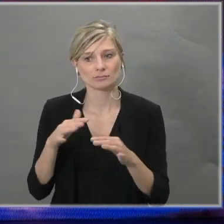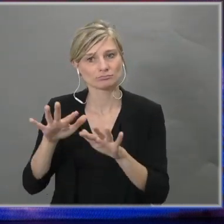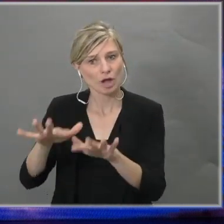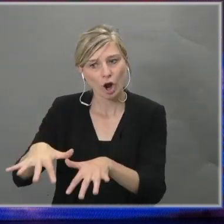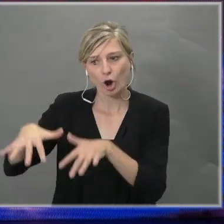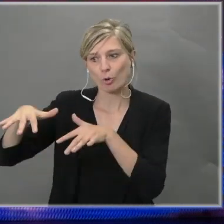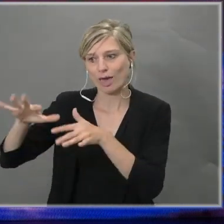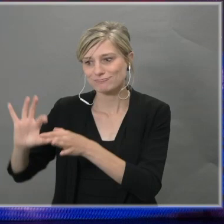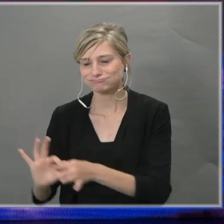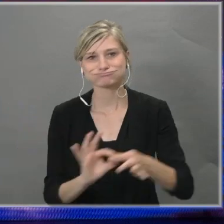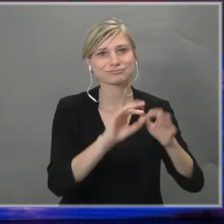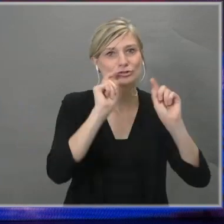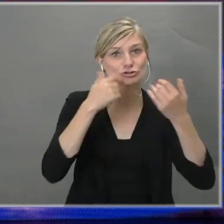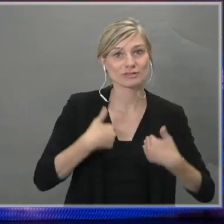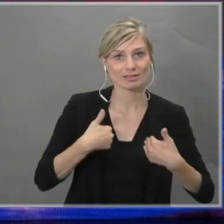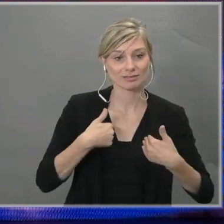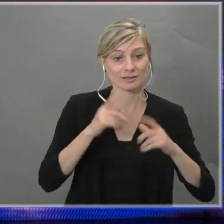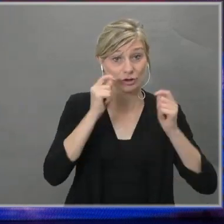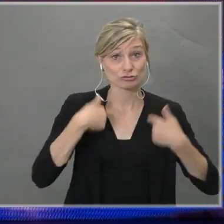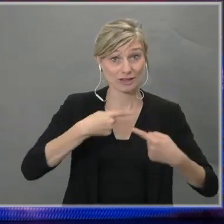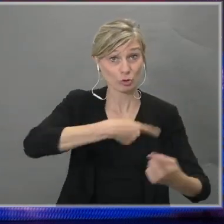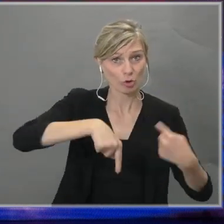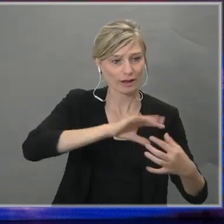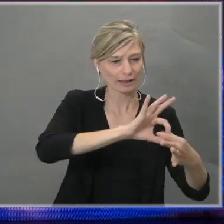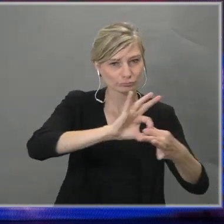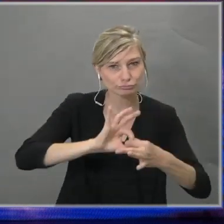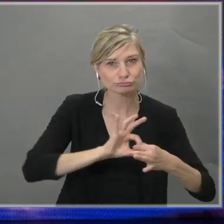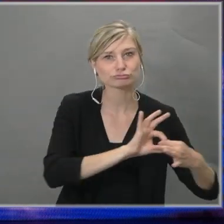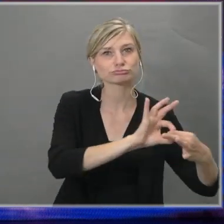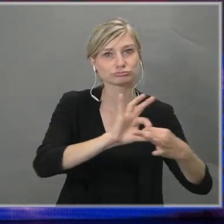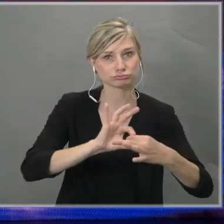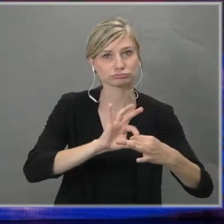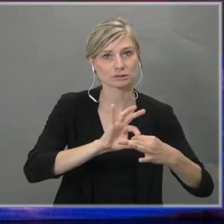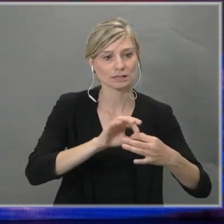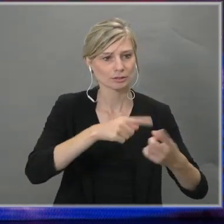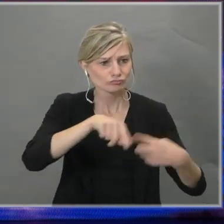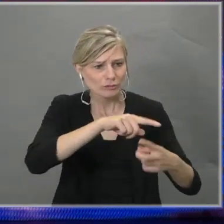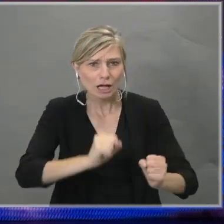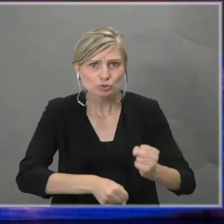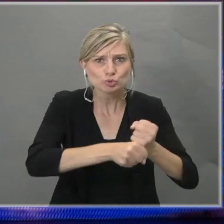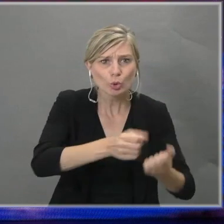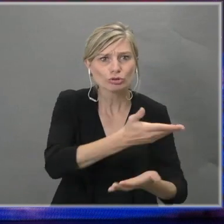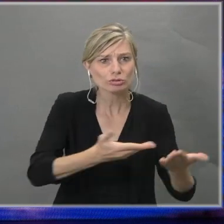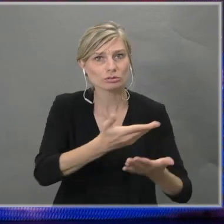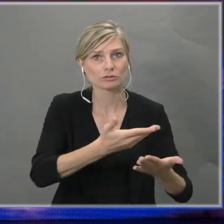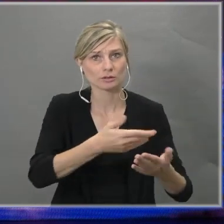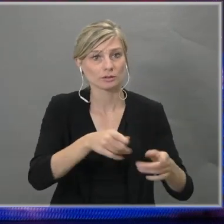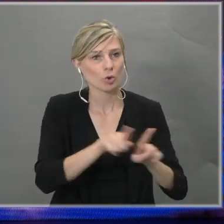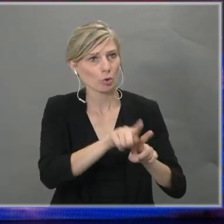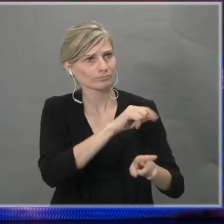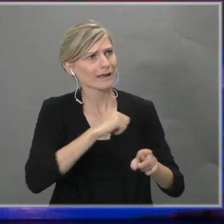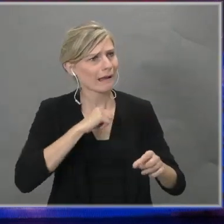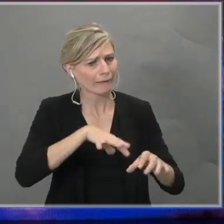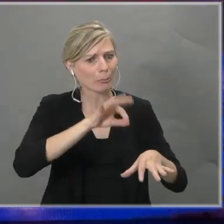en de studenten dichter naar elkaar. Zodat zij elkaar zouden kunnen ondersteunen en hun ontdekkingsreis